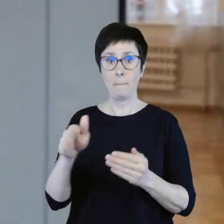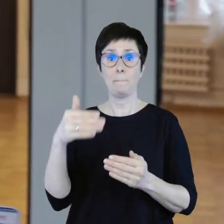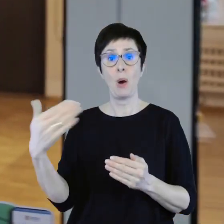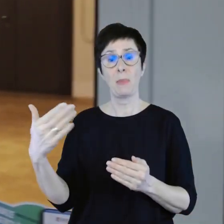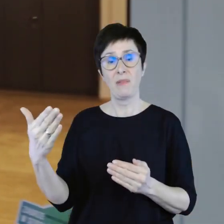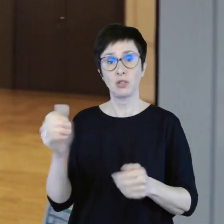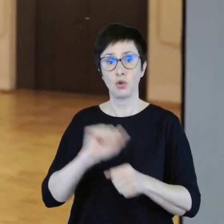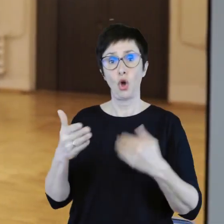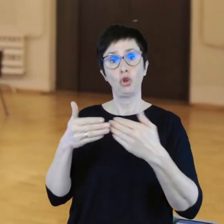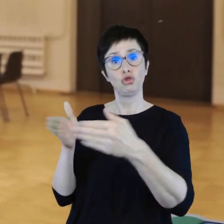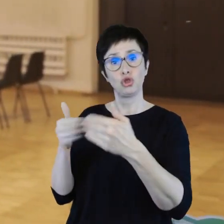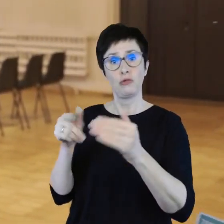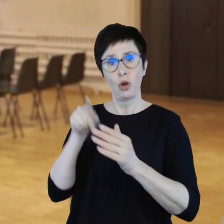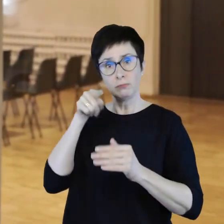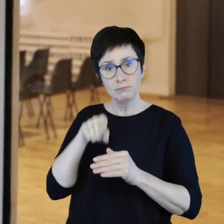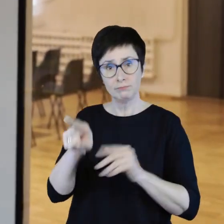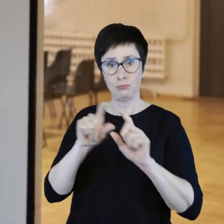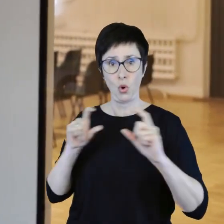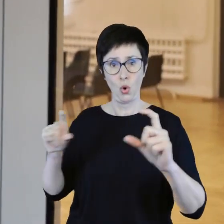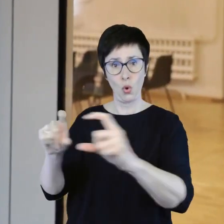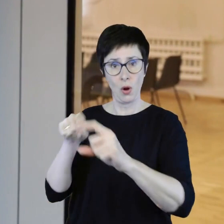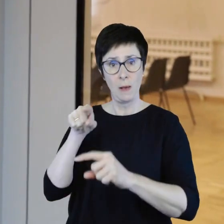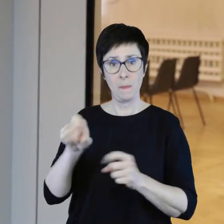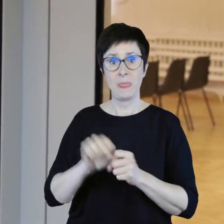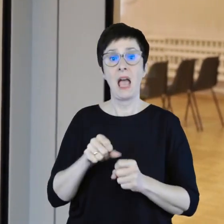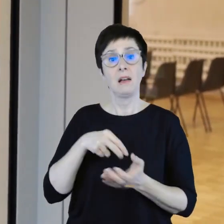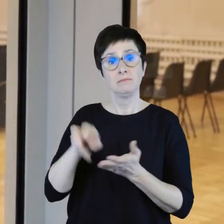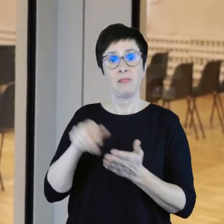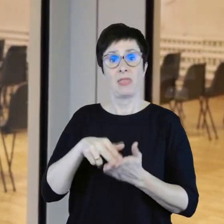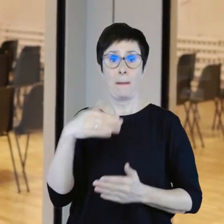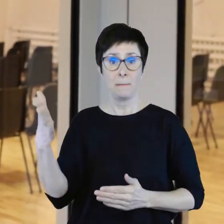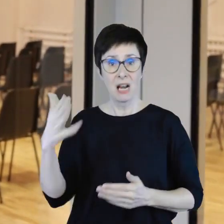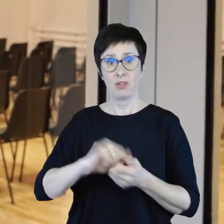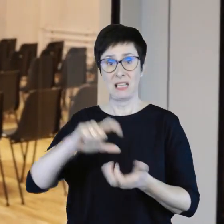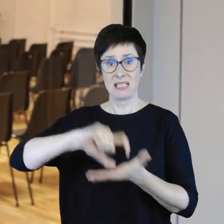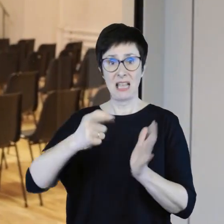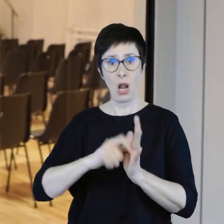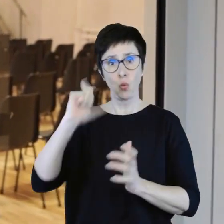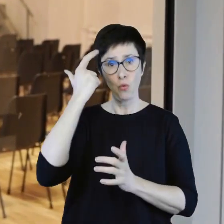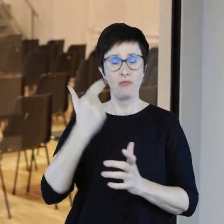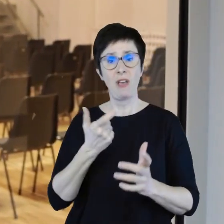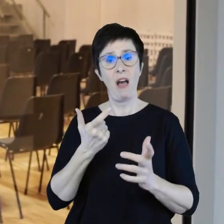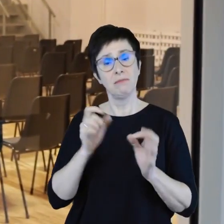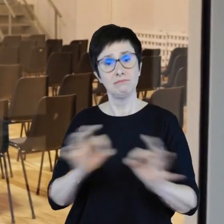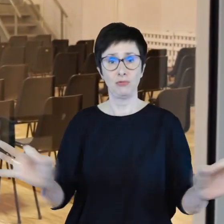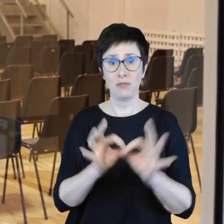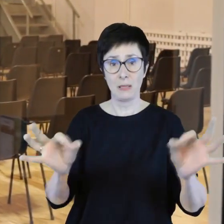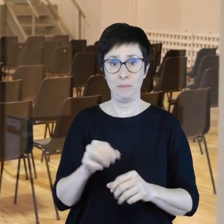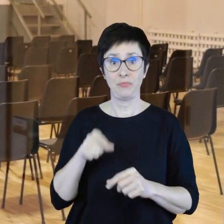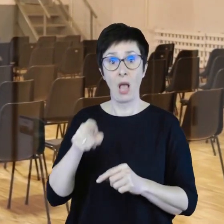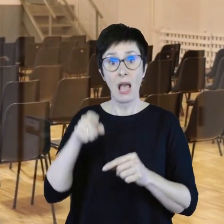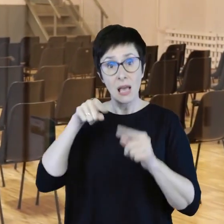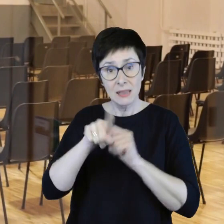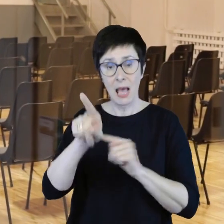prawej stronie znajdują się drzwi prowadzące do holu. Kierując się w prawo, dojdziesz do sali widowiskowej. Z sali widowiskowej,